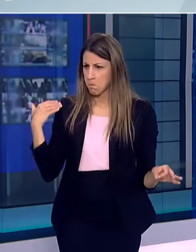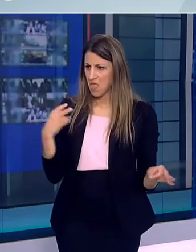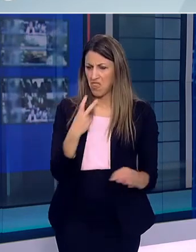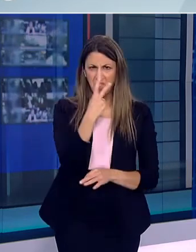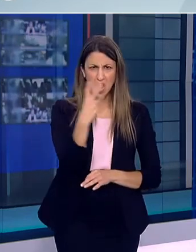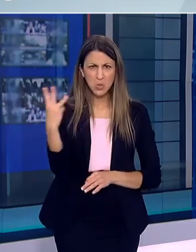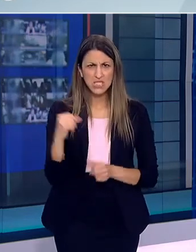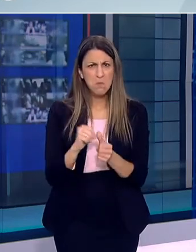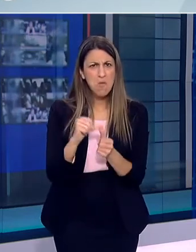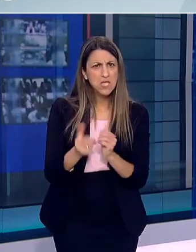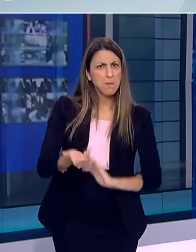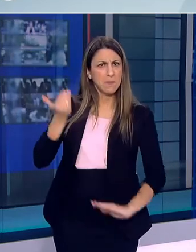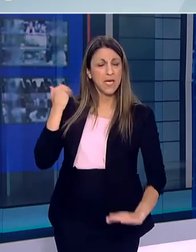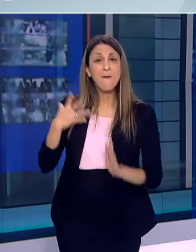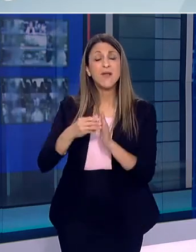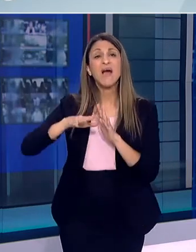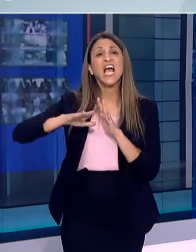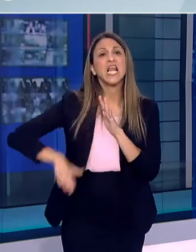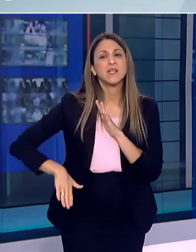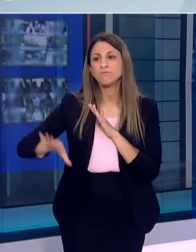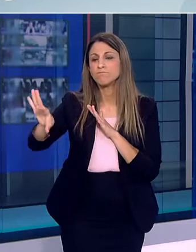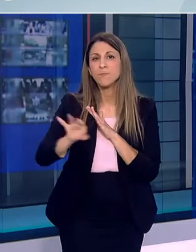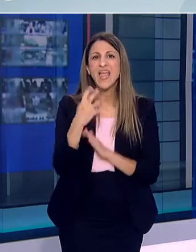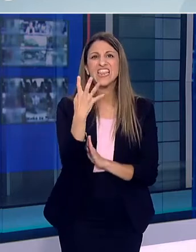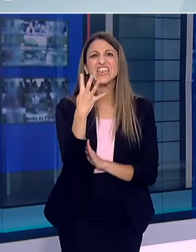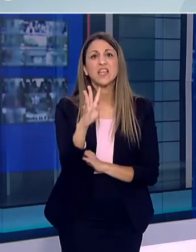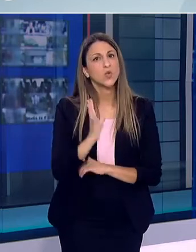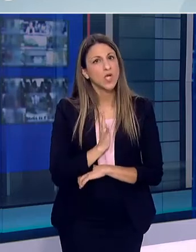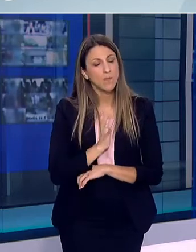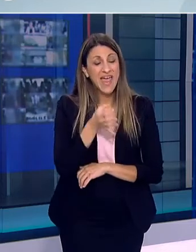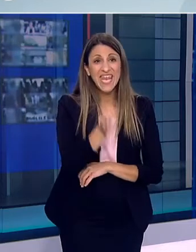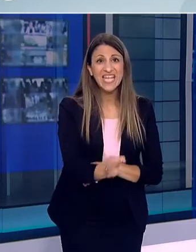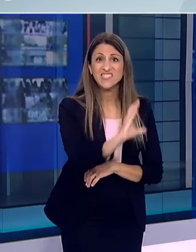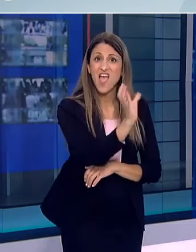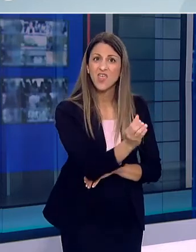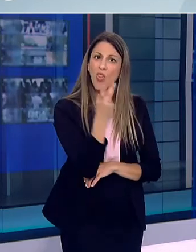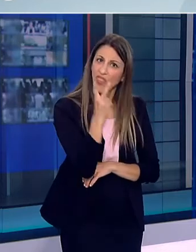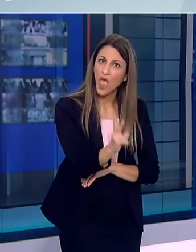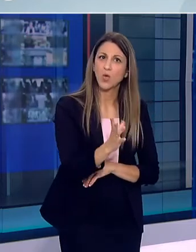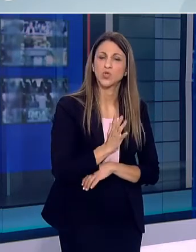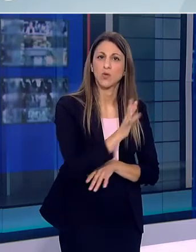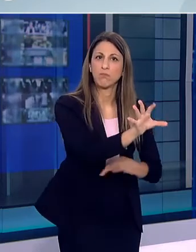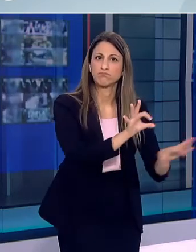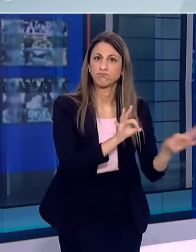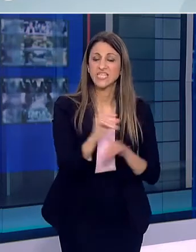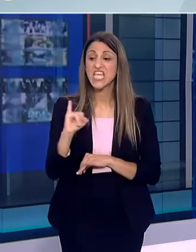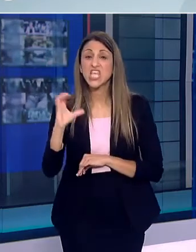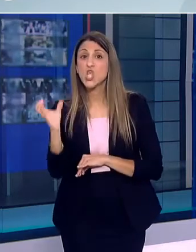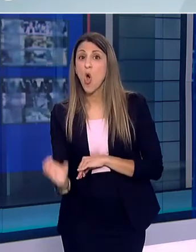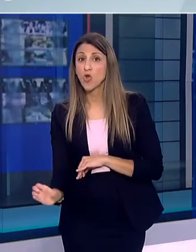γίνονται Για παράδειγμα Η Κρήτη έχει ενισχυθεί τουλάχιστον με 400 άτομα Τα νησιά του Αιγαίου με 200 άτομα Το Ιόνιο με